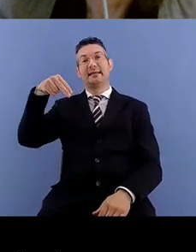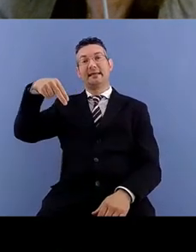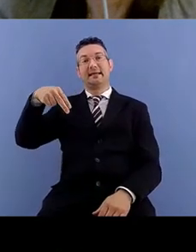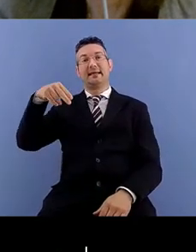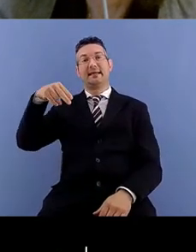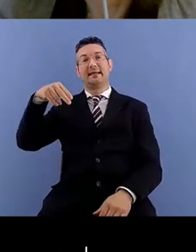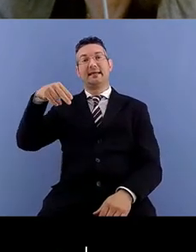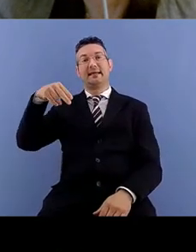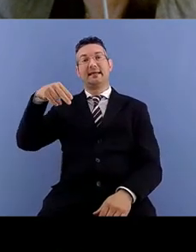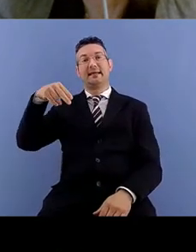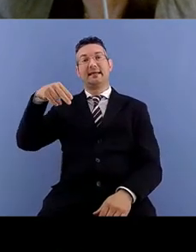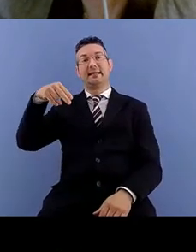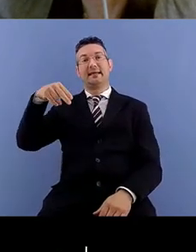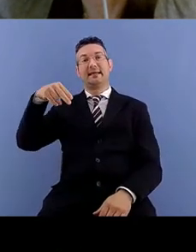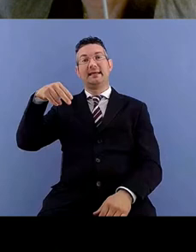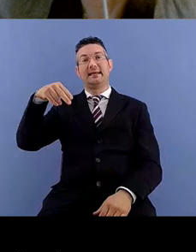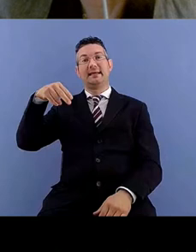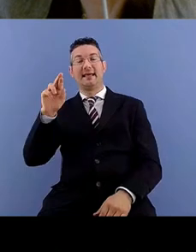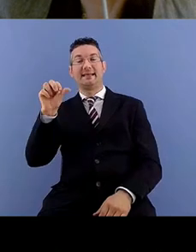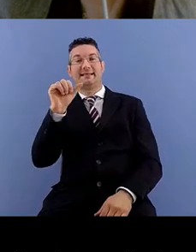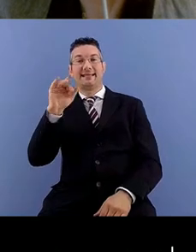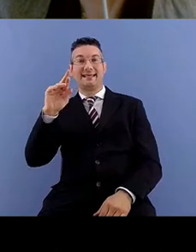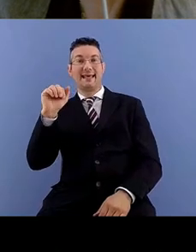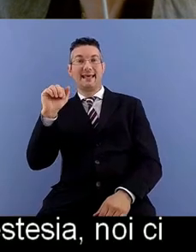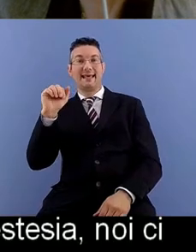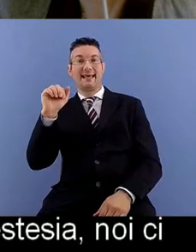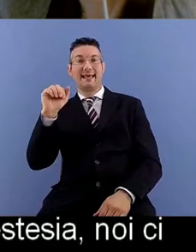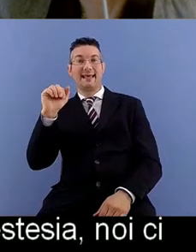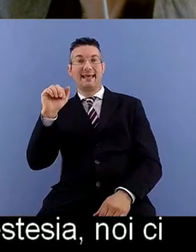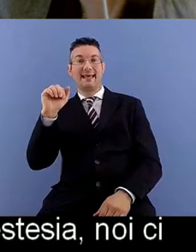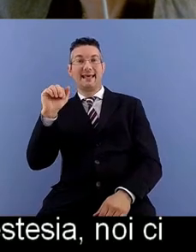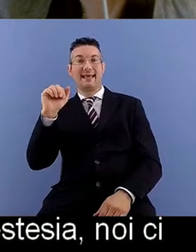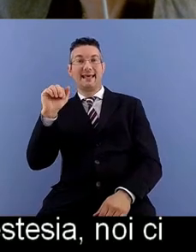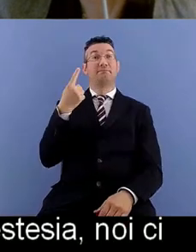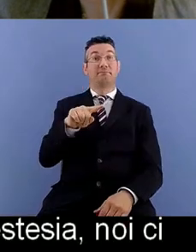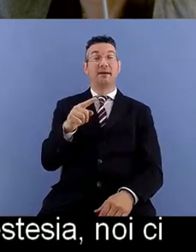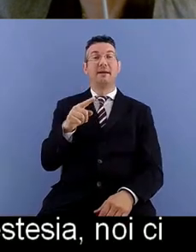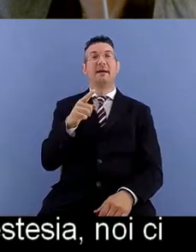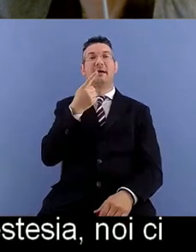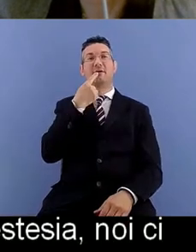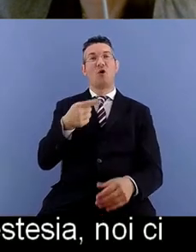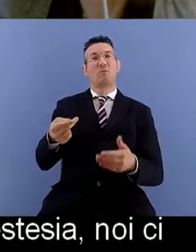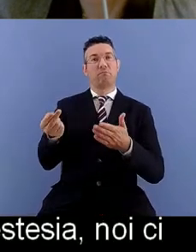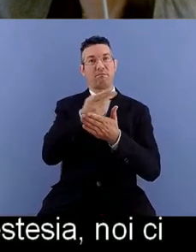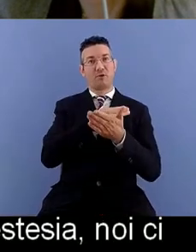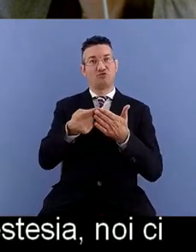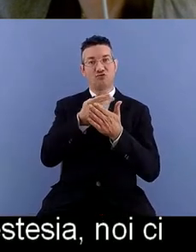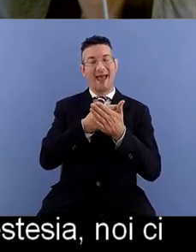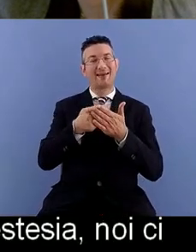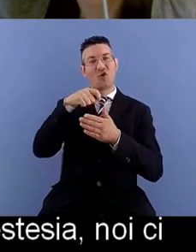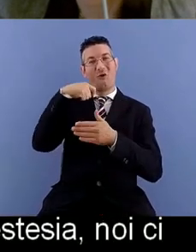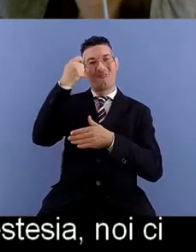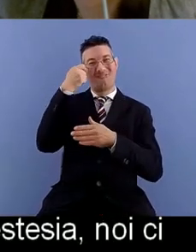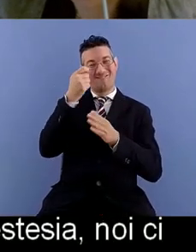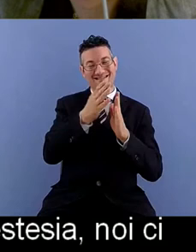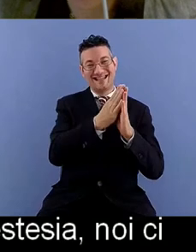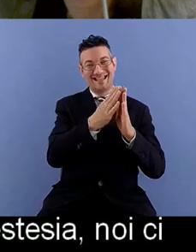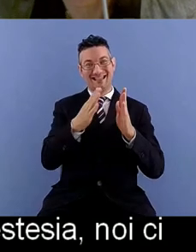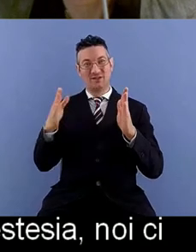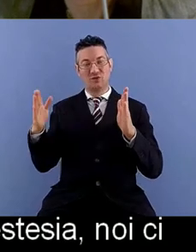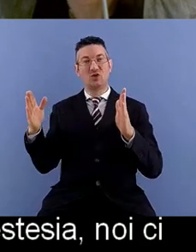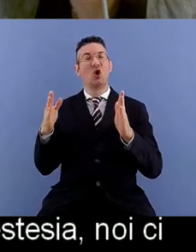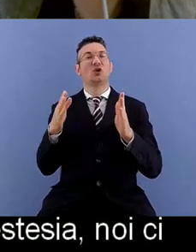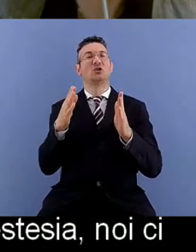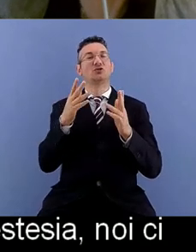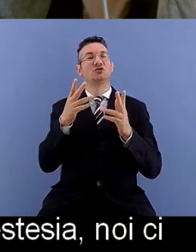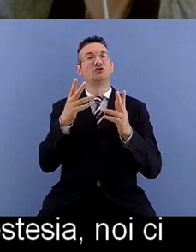noi ci occupiamo di progetto video in motion graphics cercando di perseguire una congruenza sinestesica